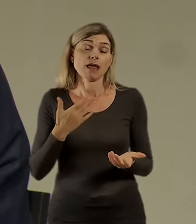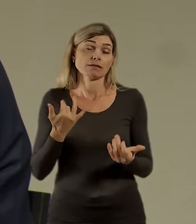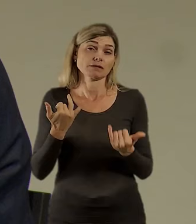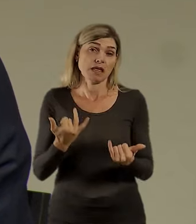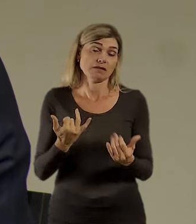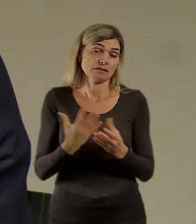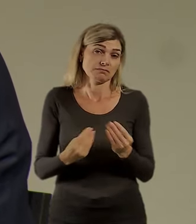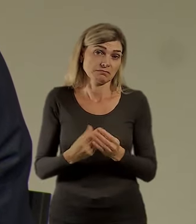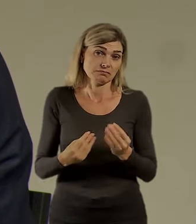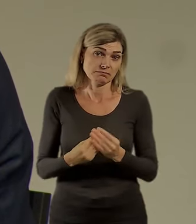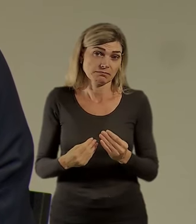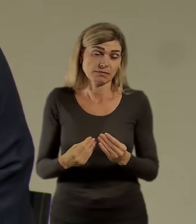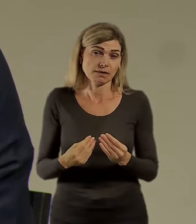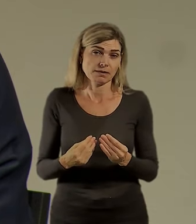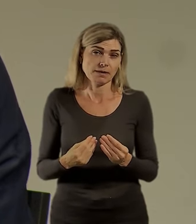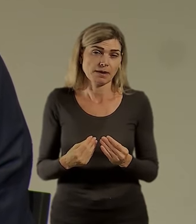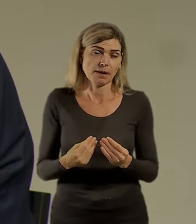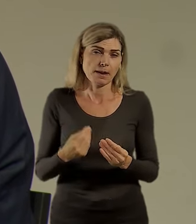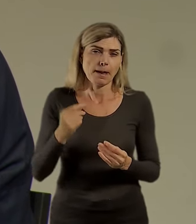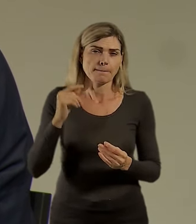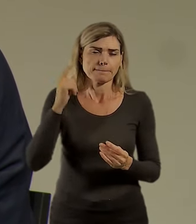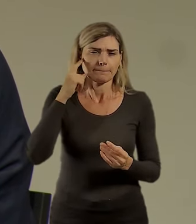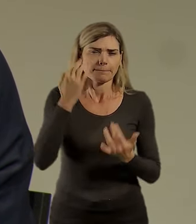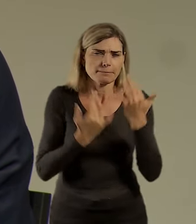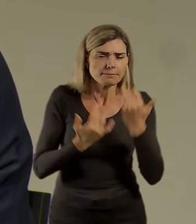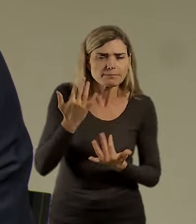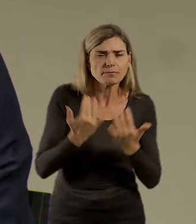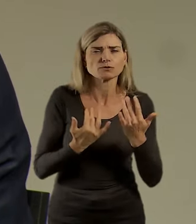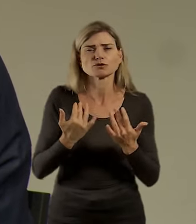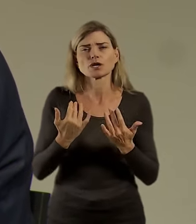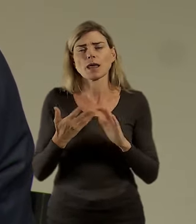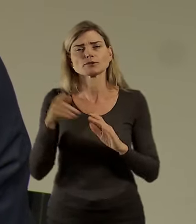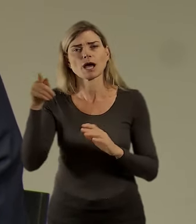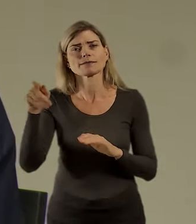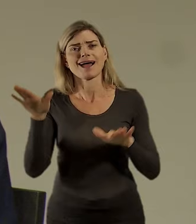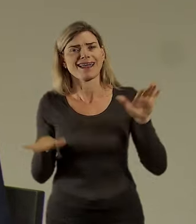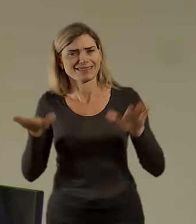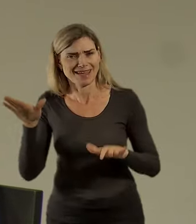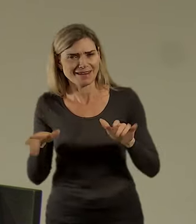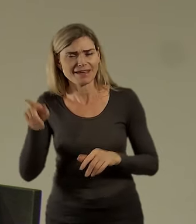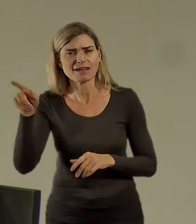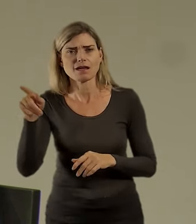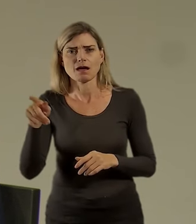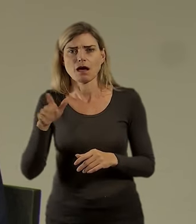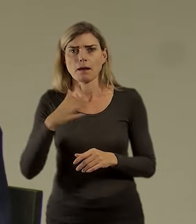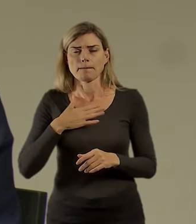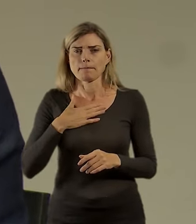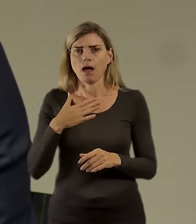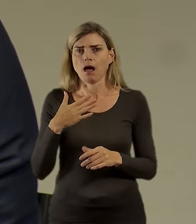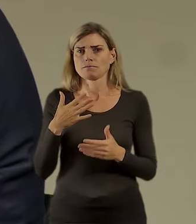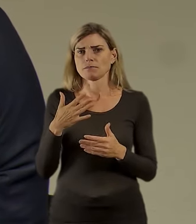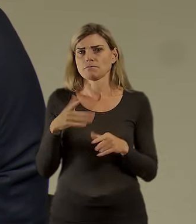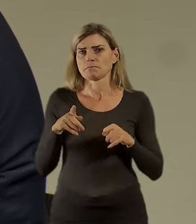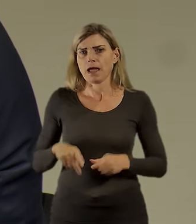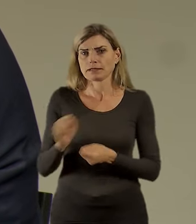koncipujeme rozvahy o prostoru v Letňané, kde máme velkou majetkovou držbu, tak